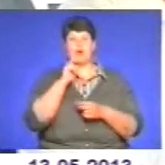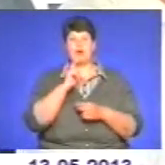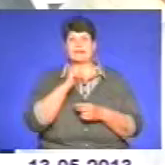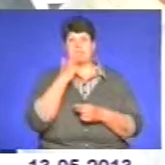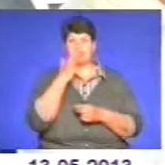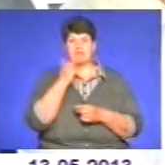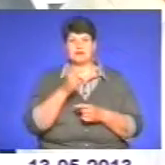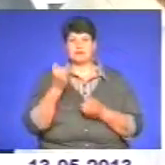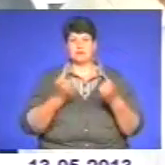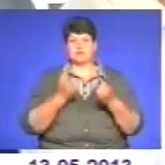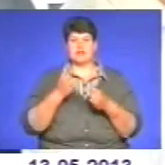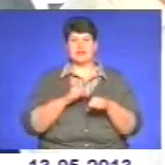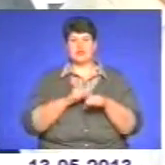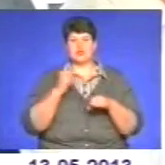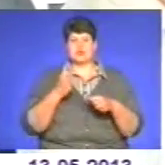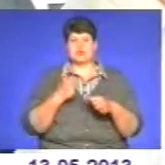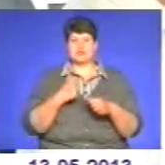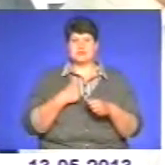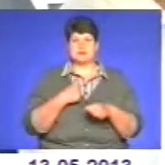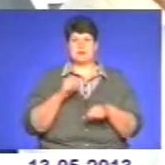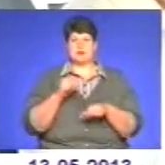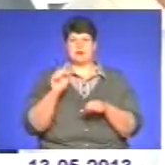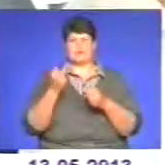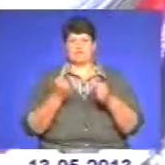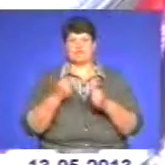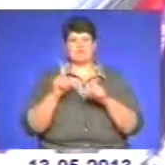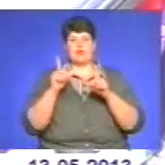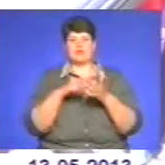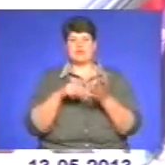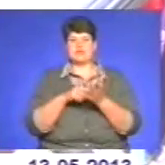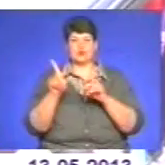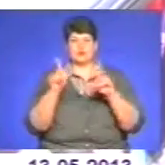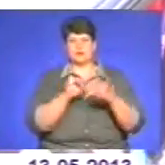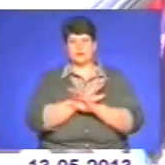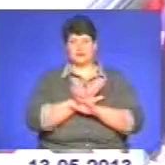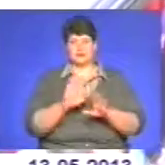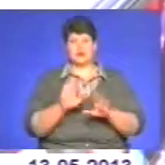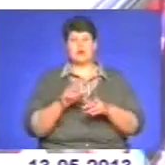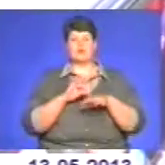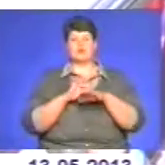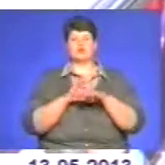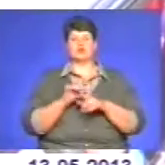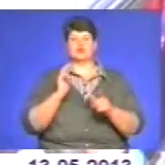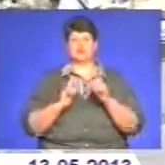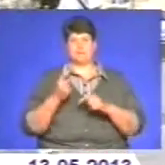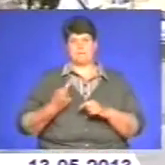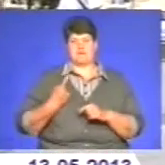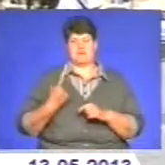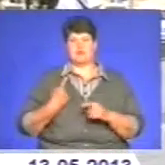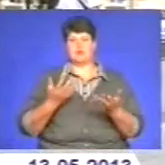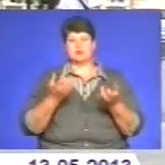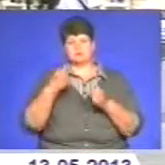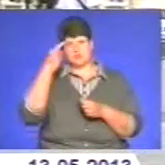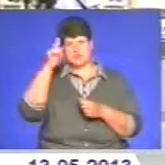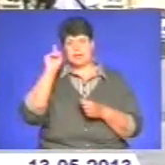відчує його можливості і свої можливості, вона в місто не вийде. Проходячи курс програми «Майстерність», водії отримують